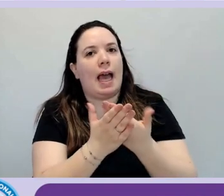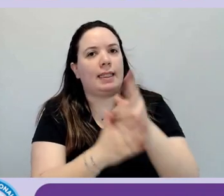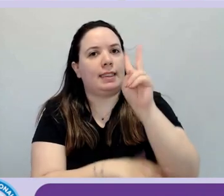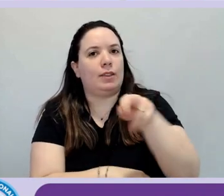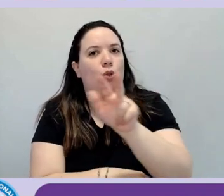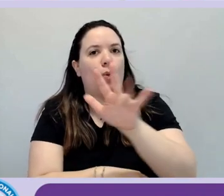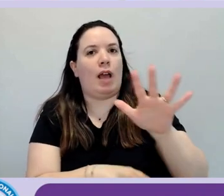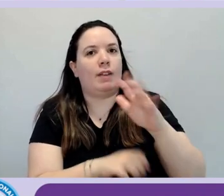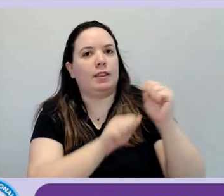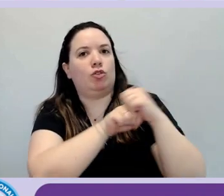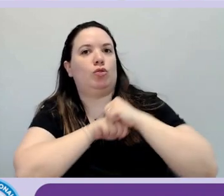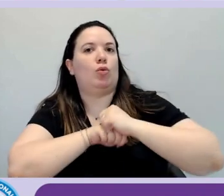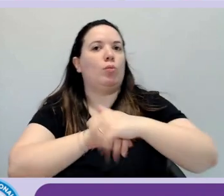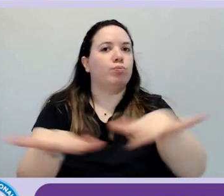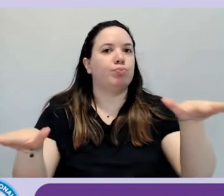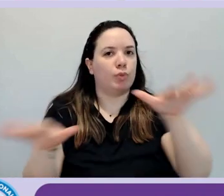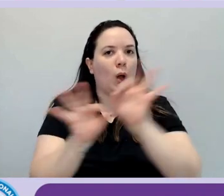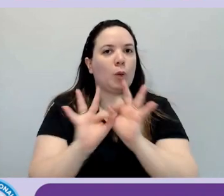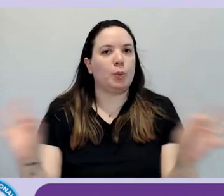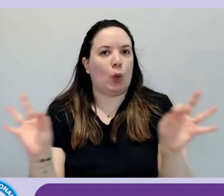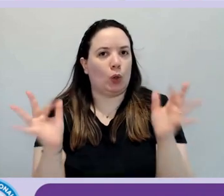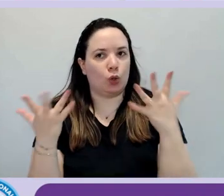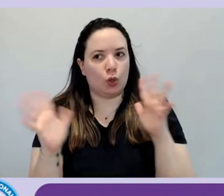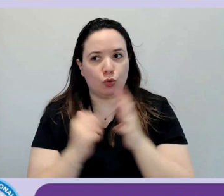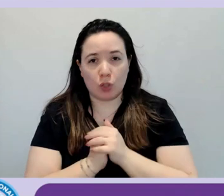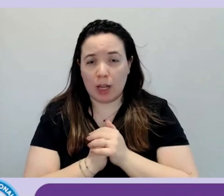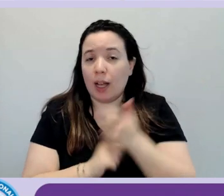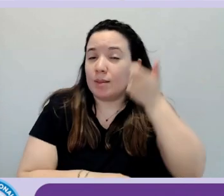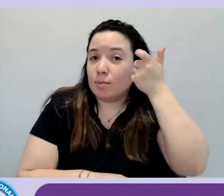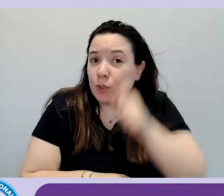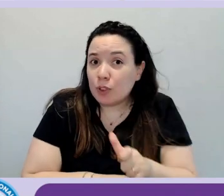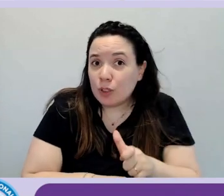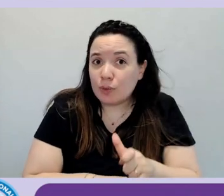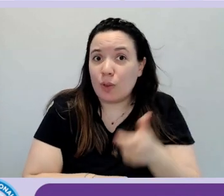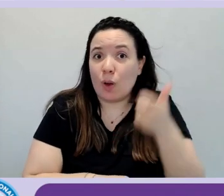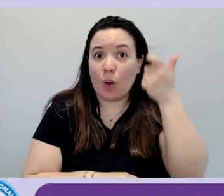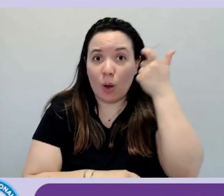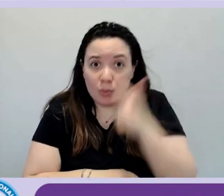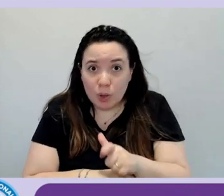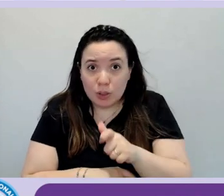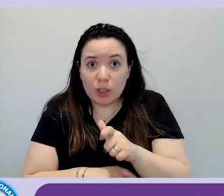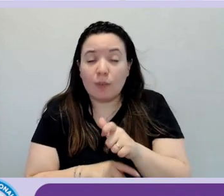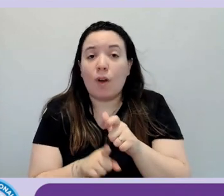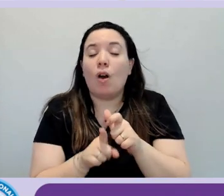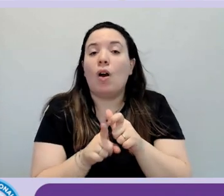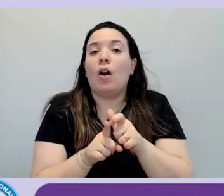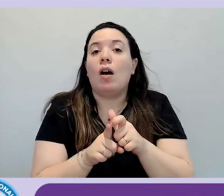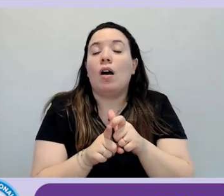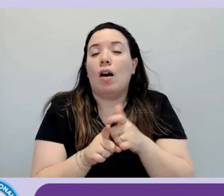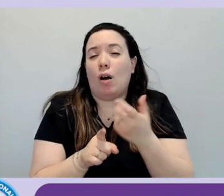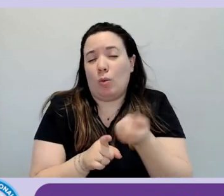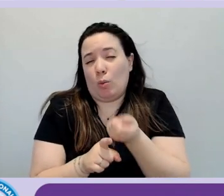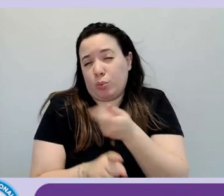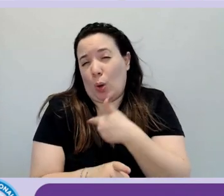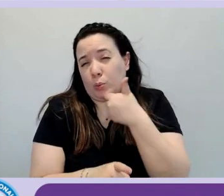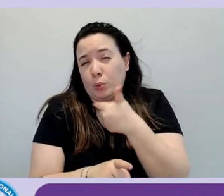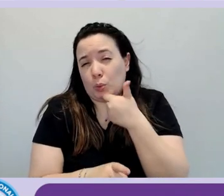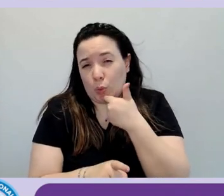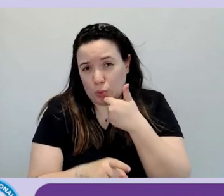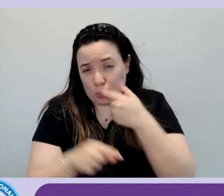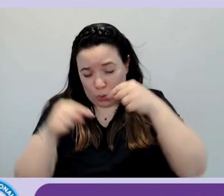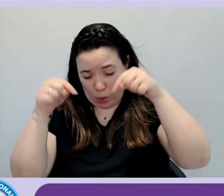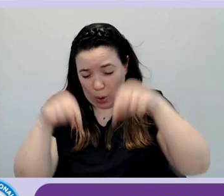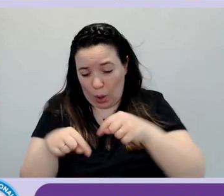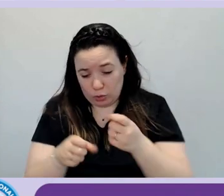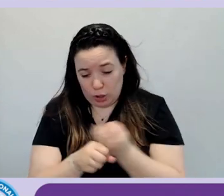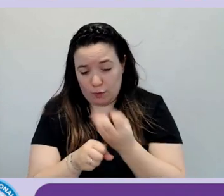brutto per usare un termine pulito che qualcuno sviluppi oggi usando le WCAG